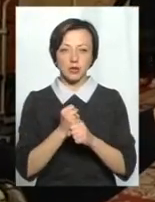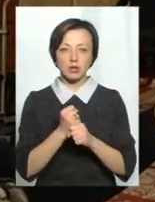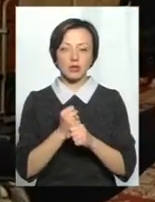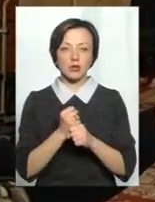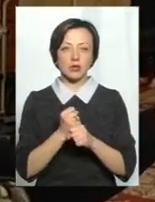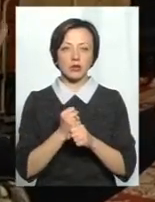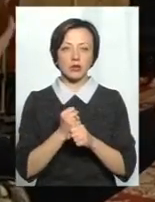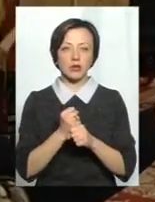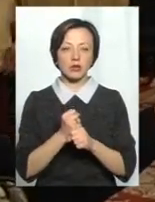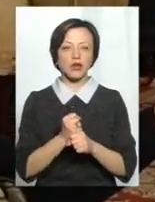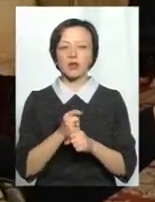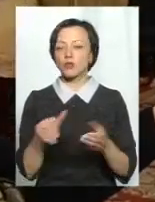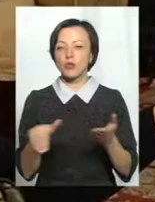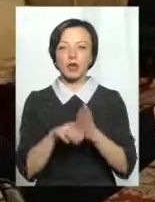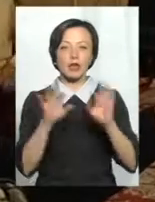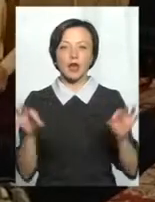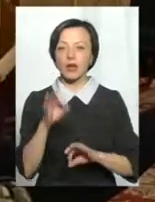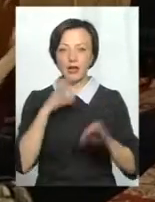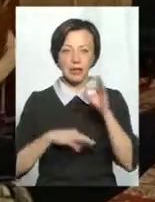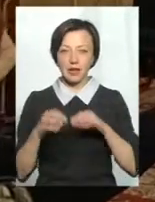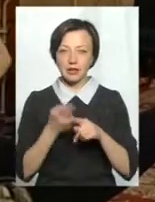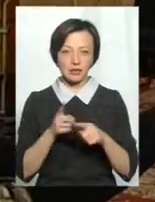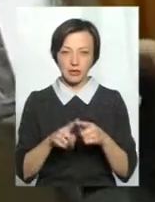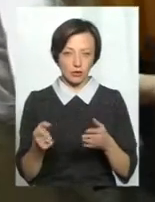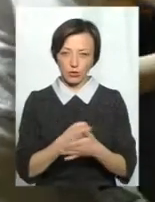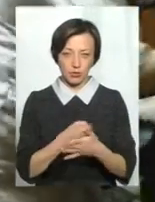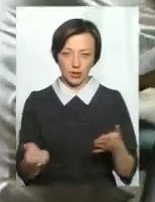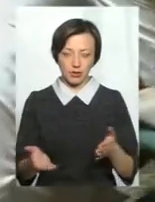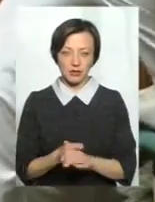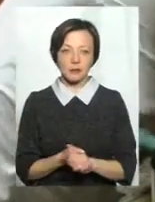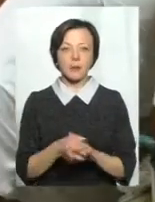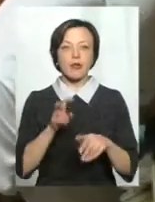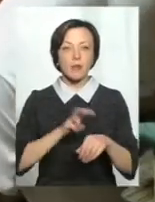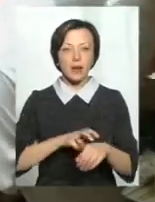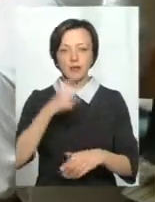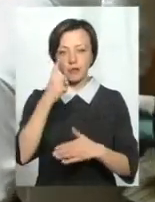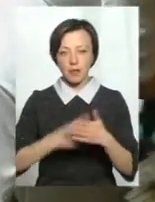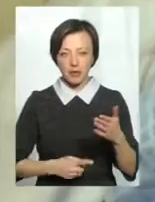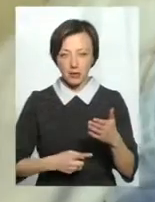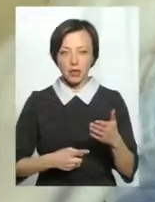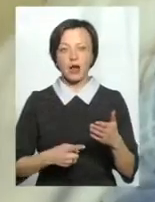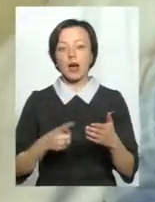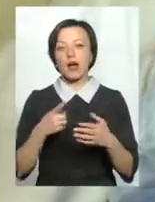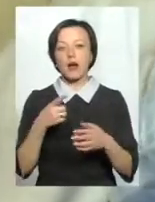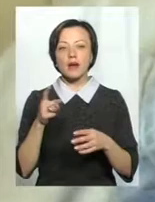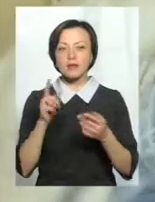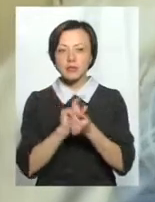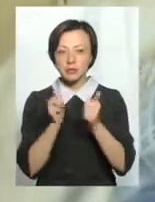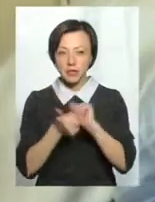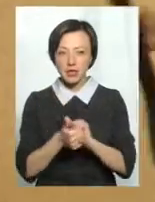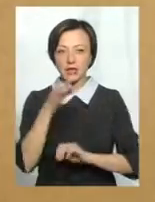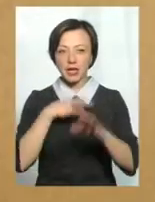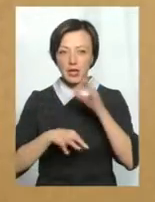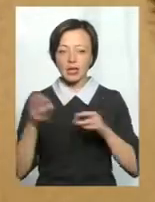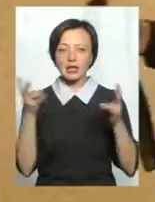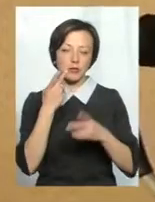робити, ні за допомогою ніякого медикаменту ми цим не доб'ємося. Медики переконані, альтернативу лікам варто шукати